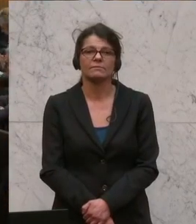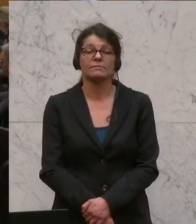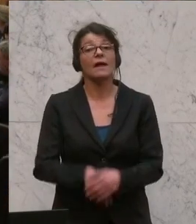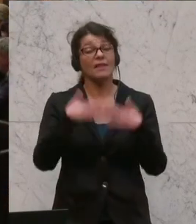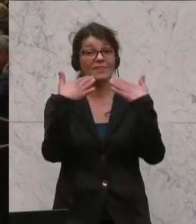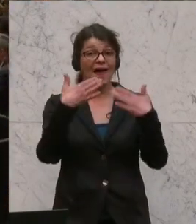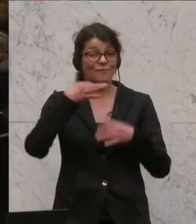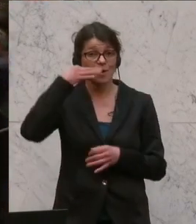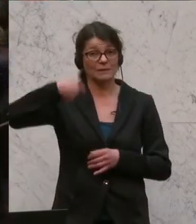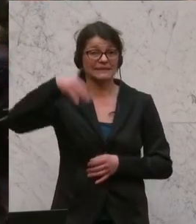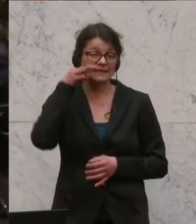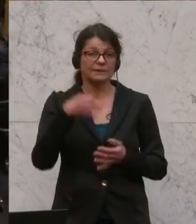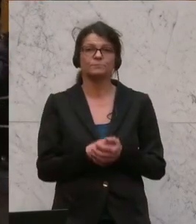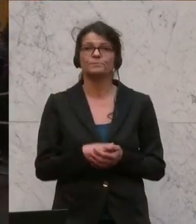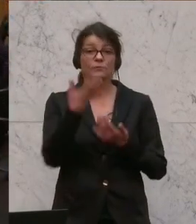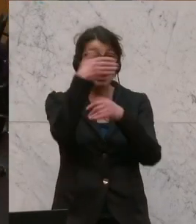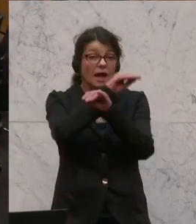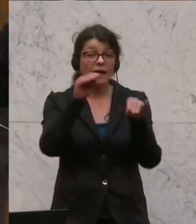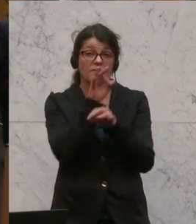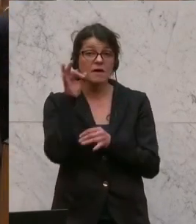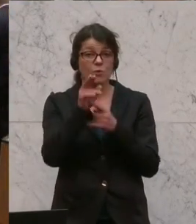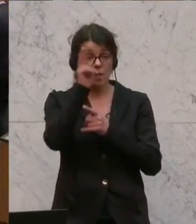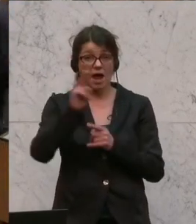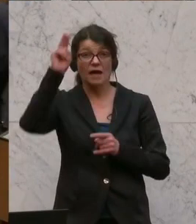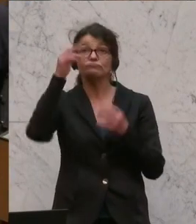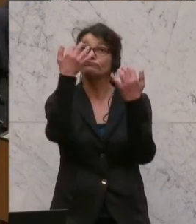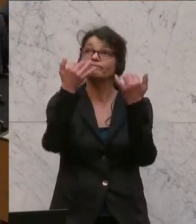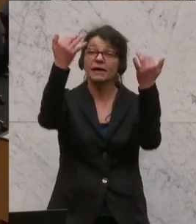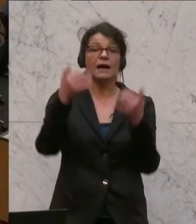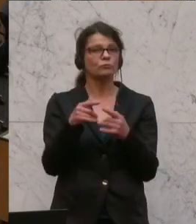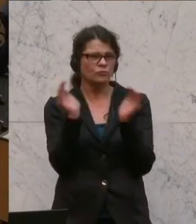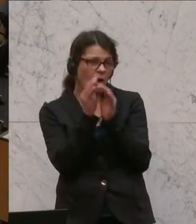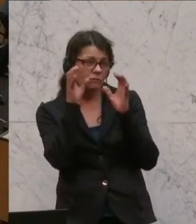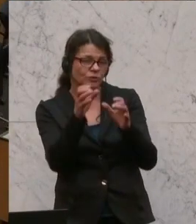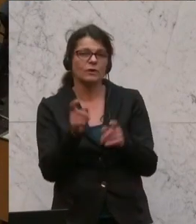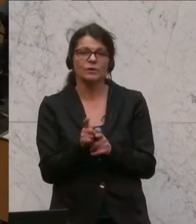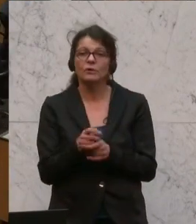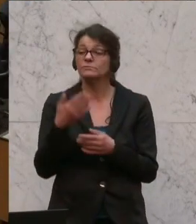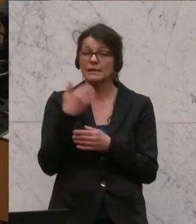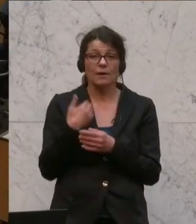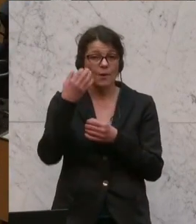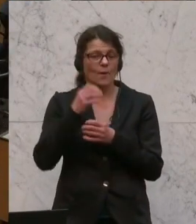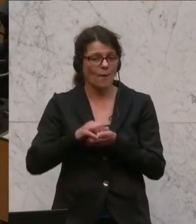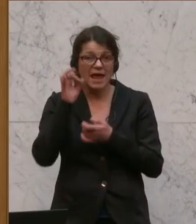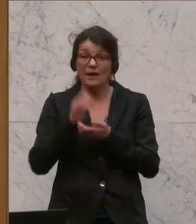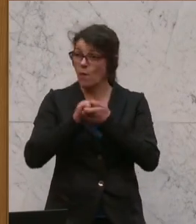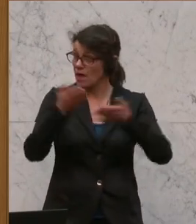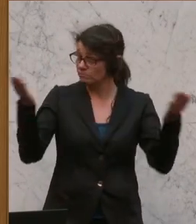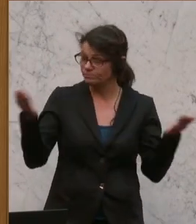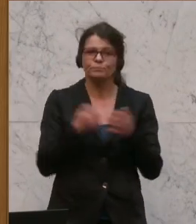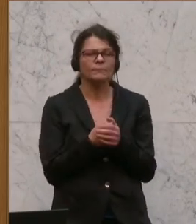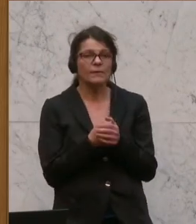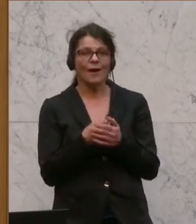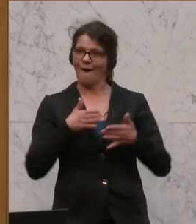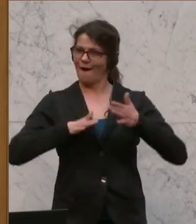Danke, Frau Präsidentin, sehr geehrte Damen und Herren auf der Galerie und zu Hause an den Bildschirmen, sehr geehrte Kolleginnen und Kollegen. Es ist richtig